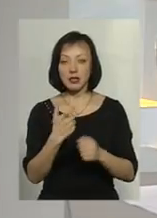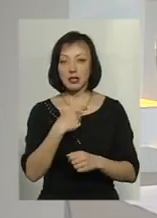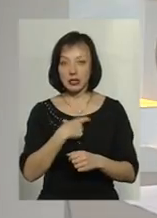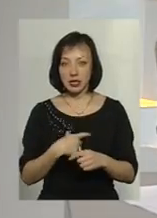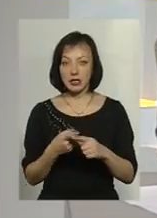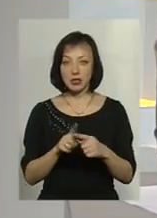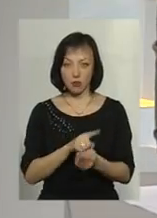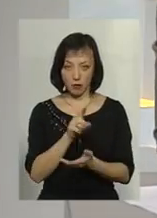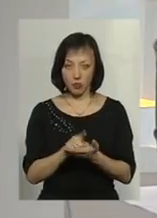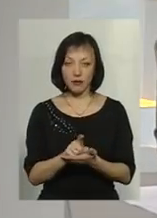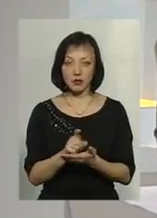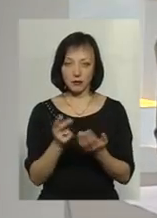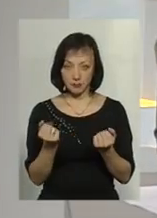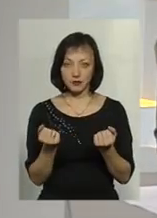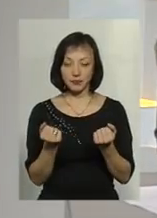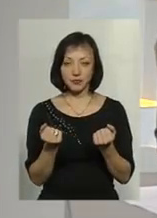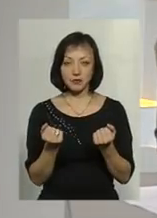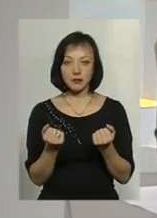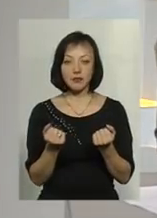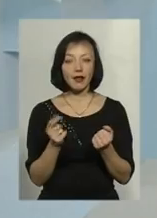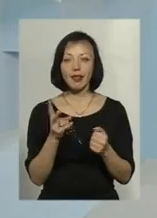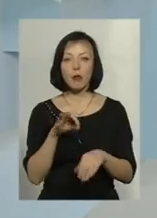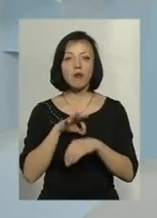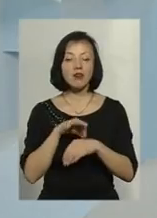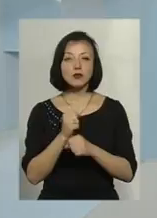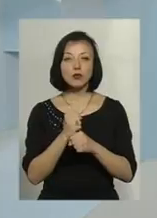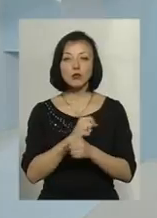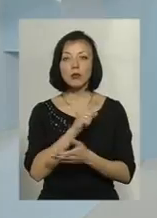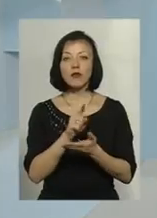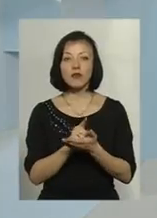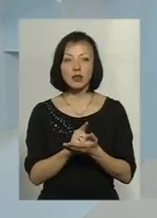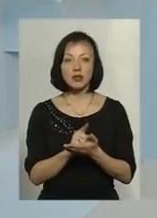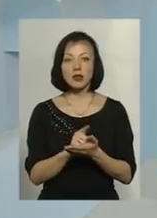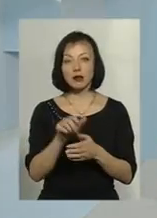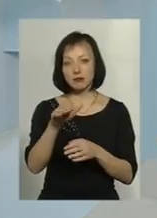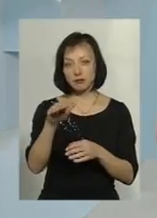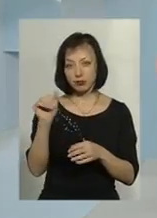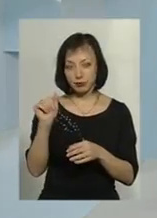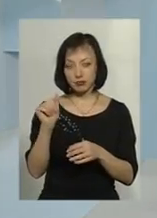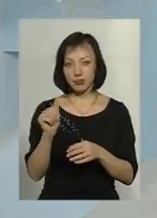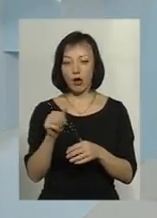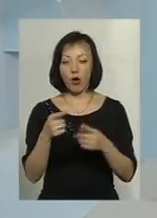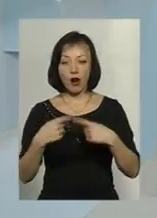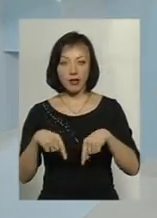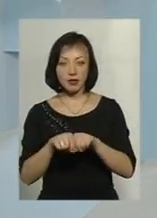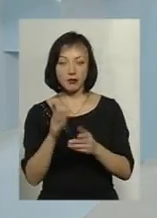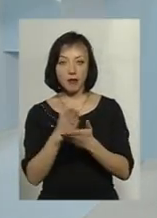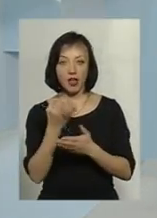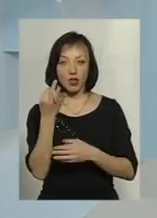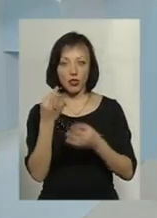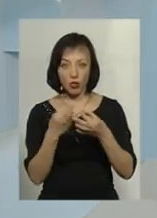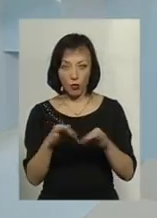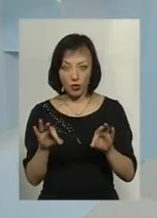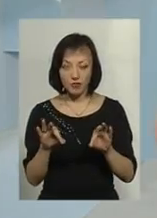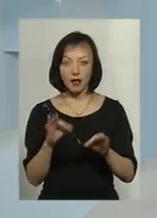ці обов'язки? Воно повинно, як би не провести роботу, воно повинно найняти організацію, яка має дозвіл, яка має